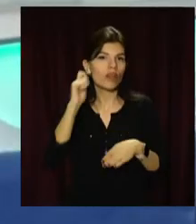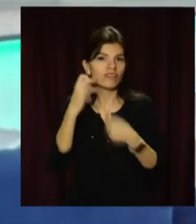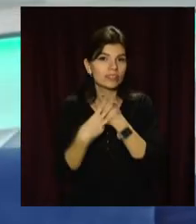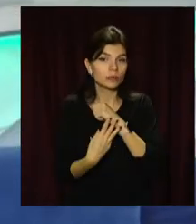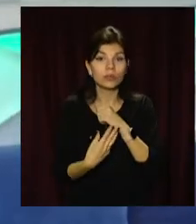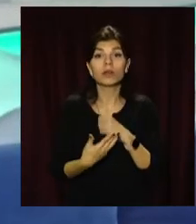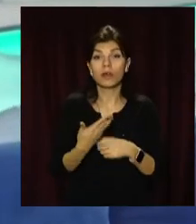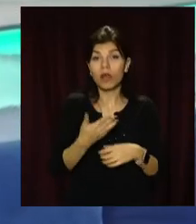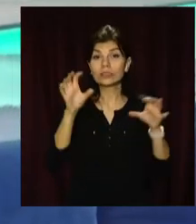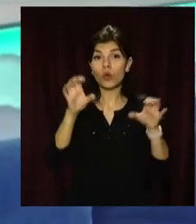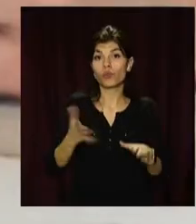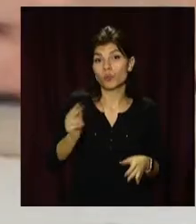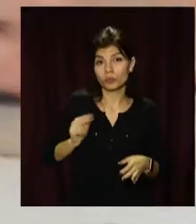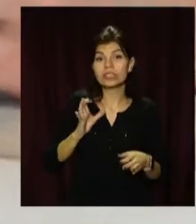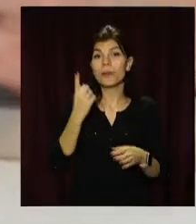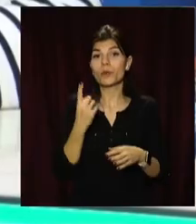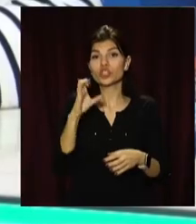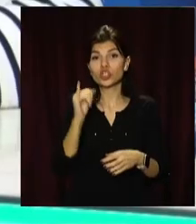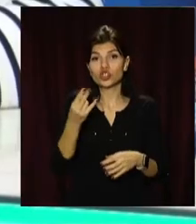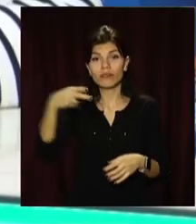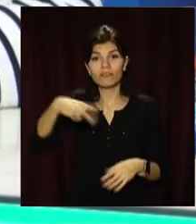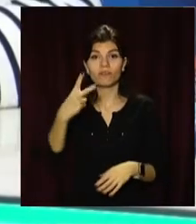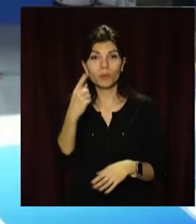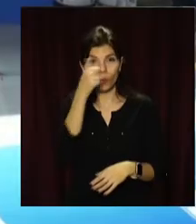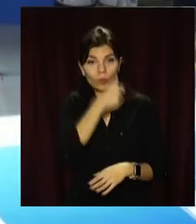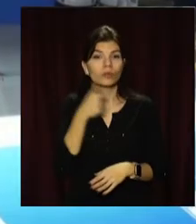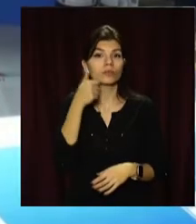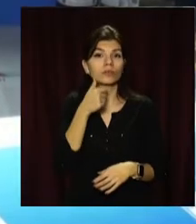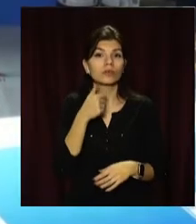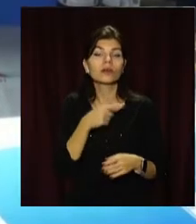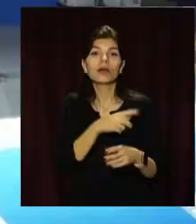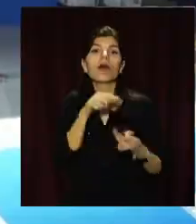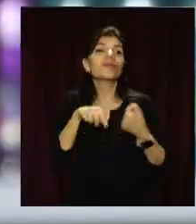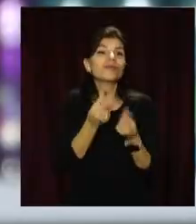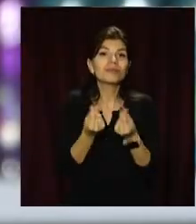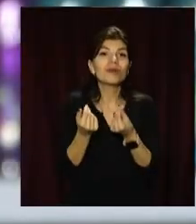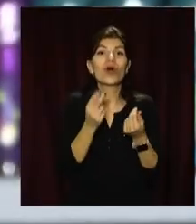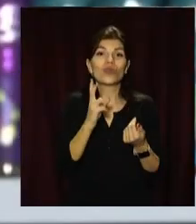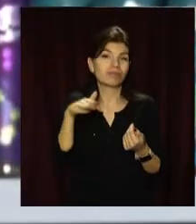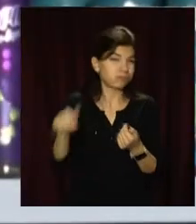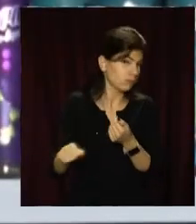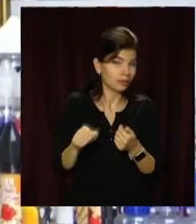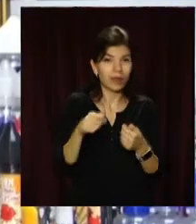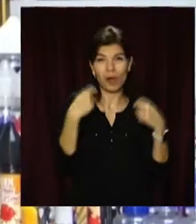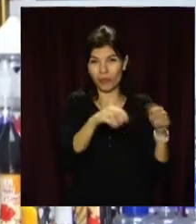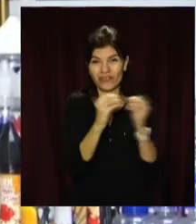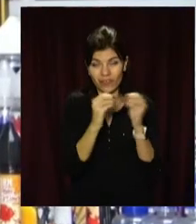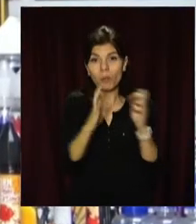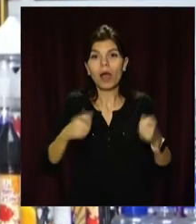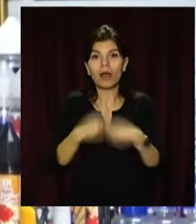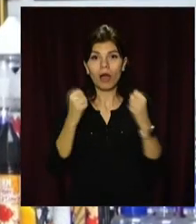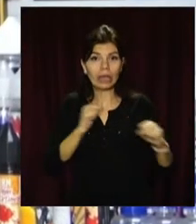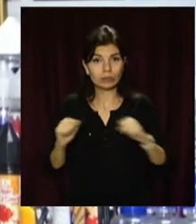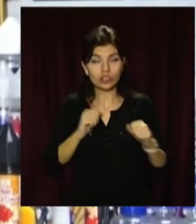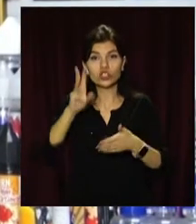вже з 1 січня 2021 року. Підприємцям, які його проігнорують, загрожує адміністративна відповідальність та штраф від 6